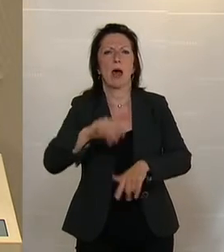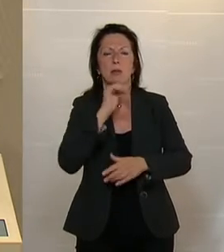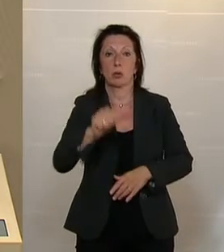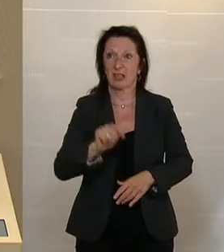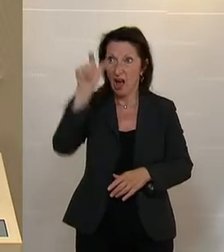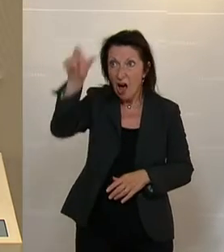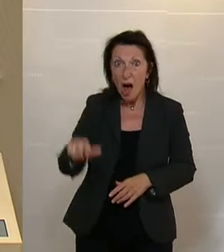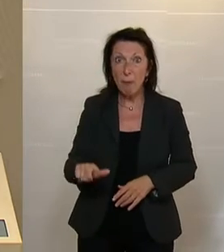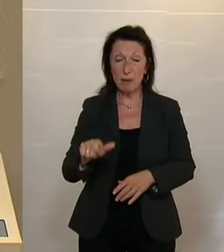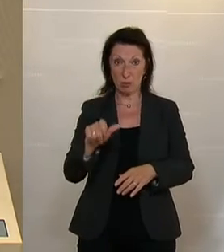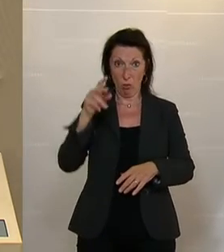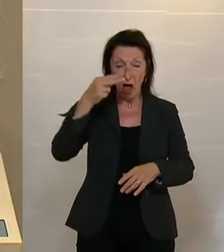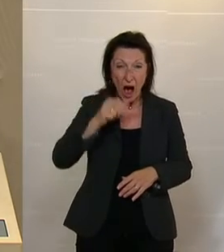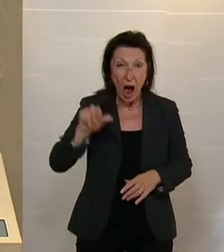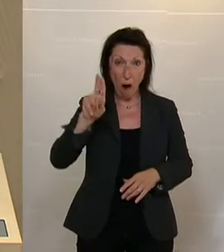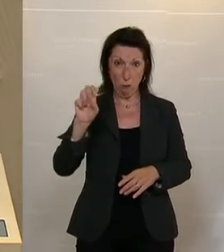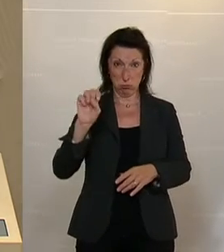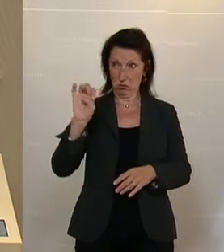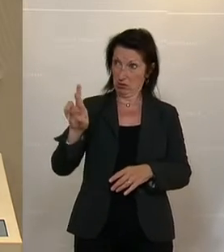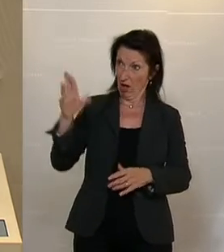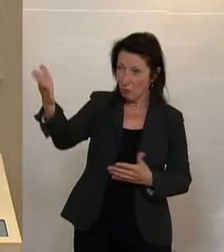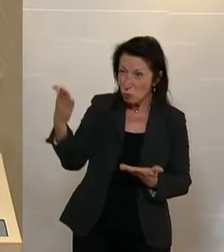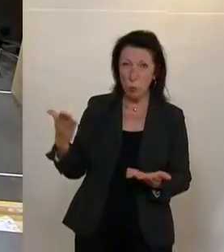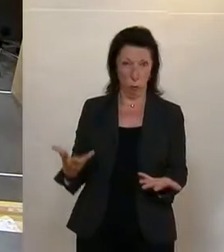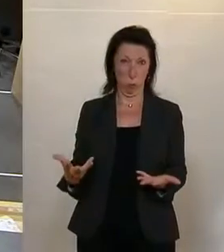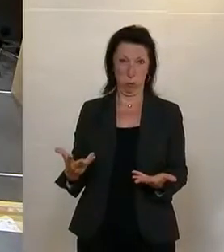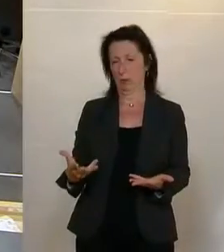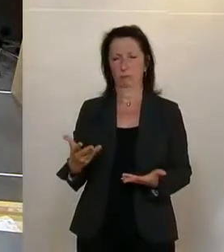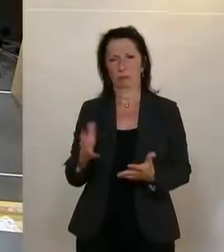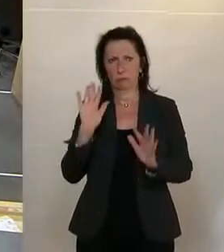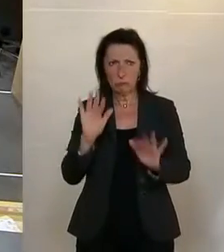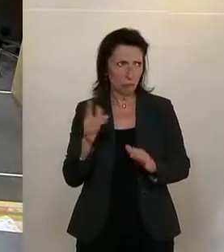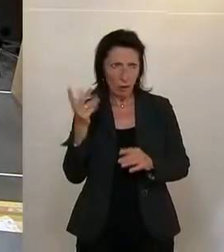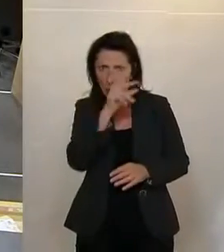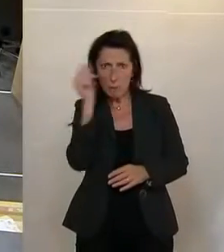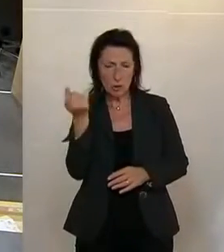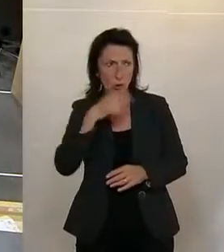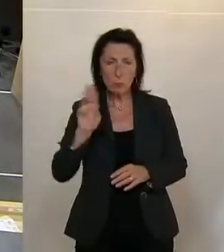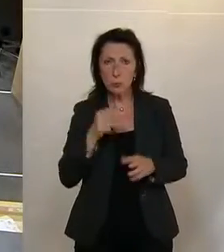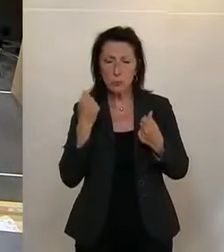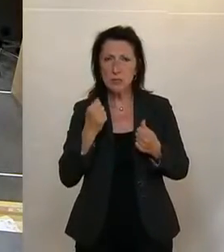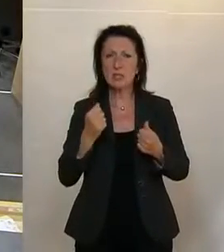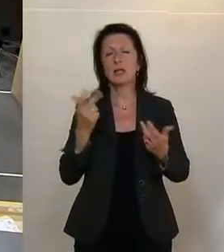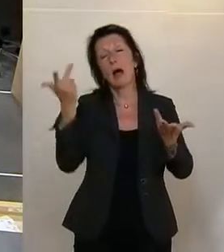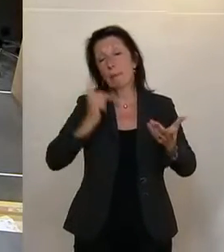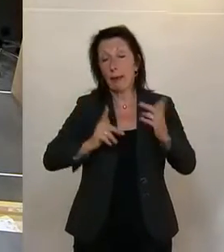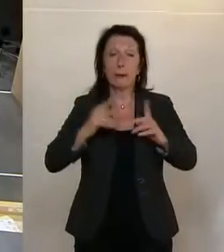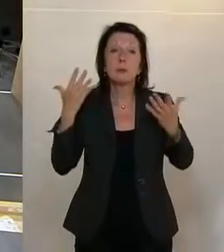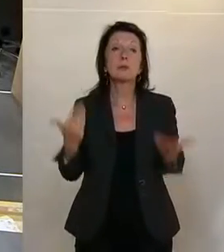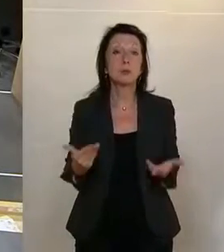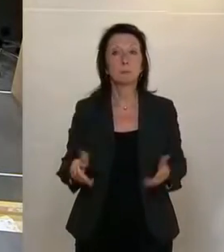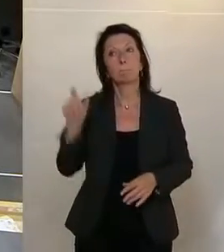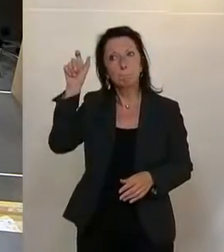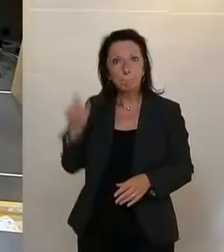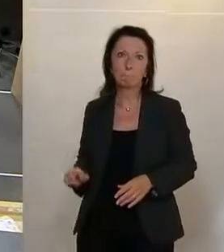kein solider Zugang. Und das verunsichert natürlich die Bevölkerung. Und leider sind wir so weit. Du hast die Polarisierung von Sebastian Kurz,